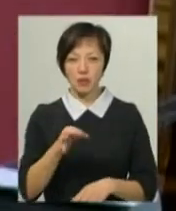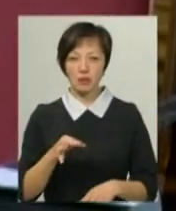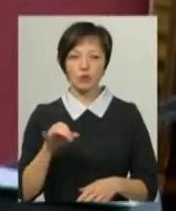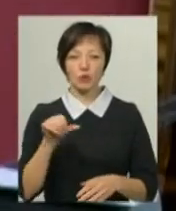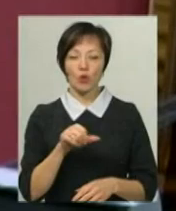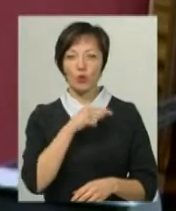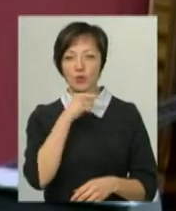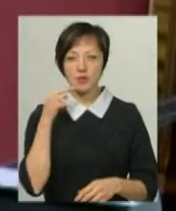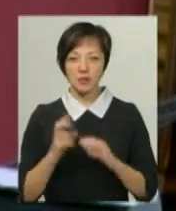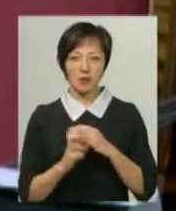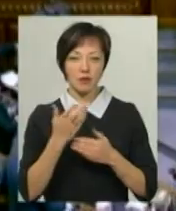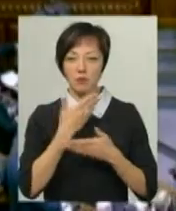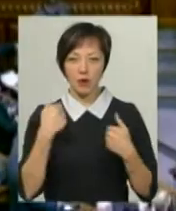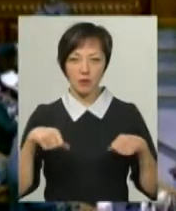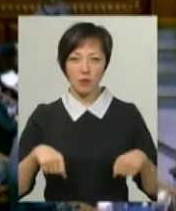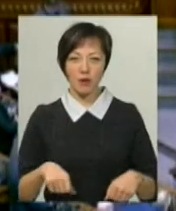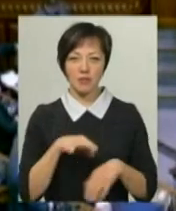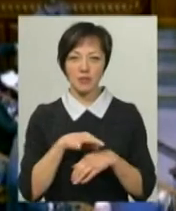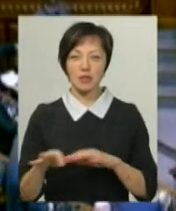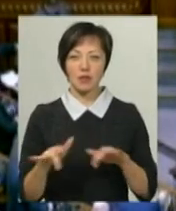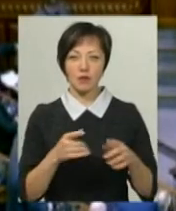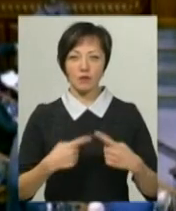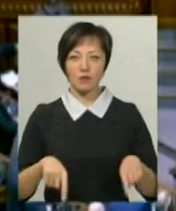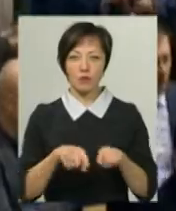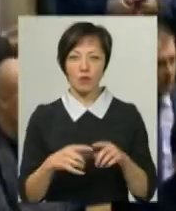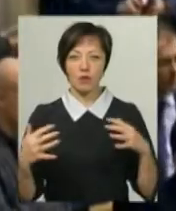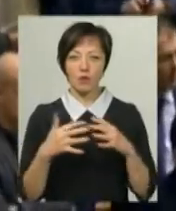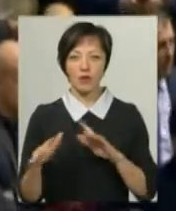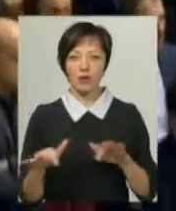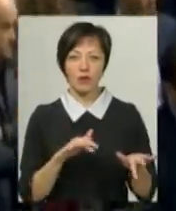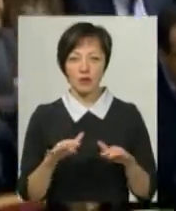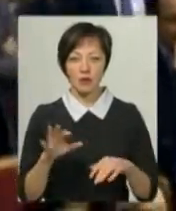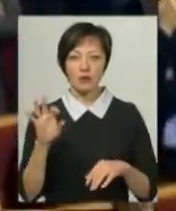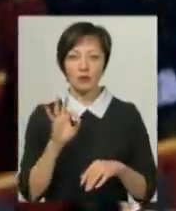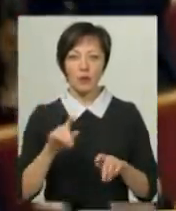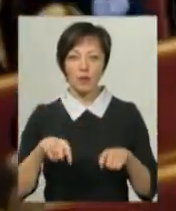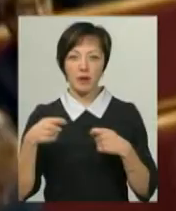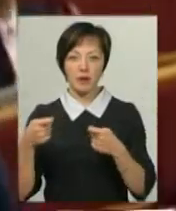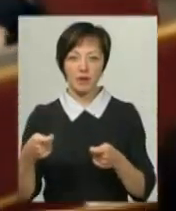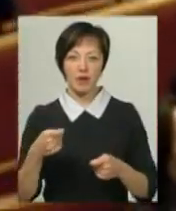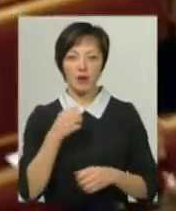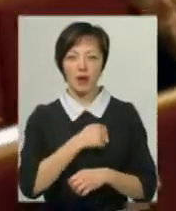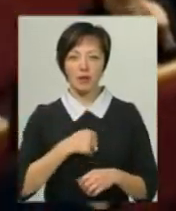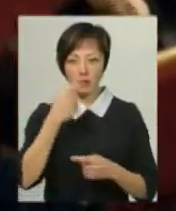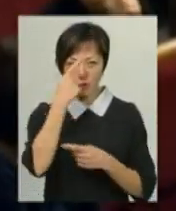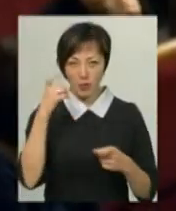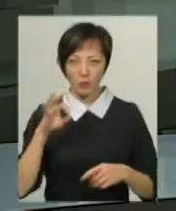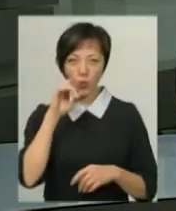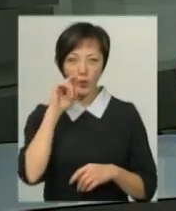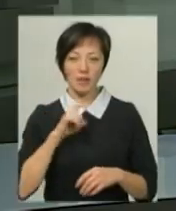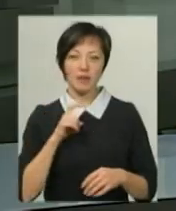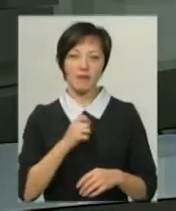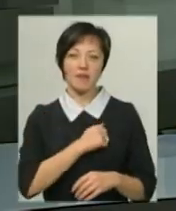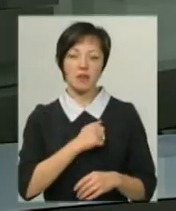представники російської церкви не мають право вести діяльність у зоні бойових дій, зокрема, щоб не передавати агресору інформацію про українські